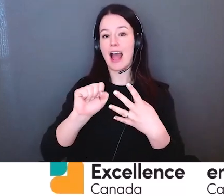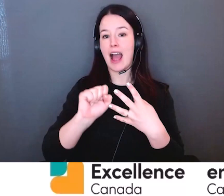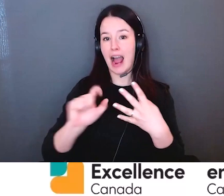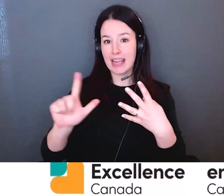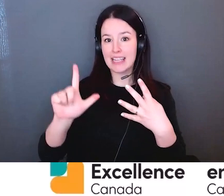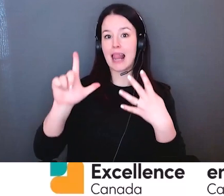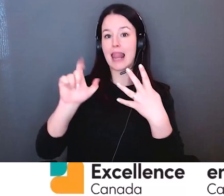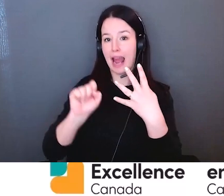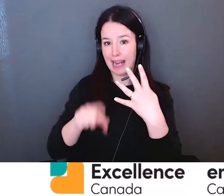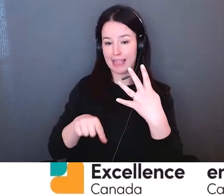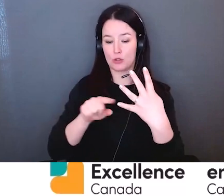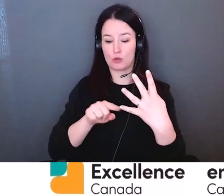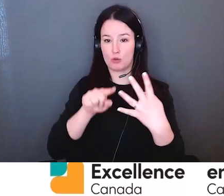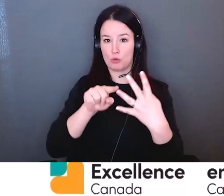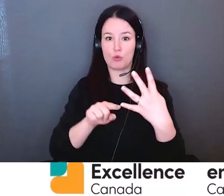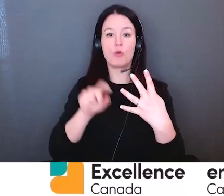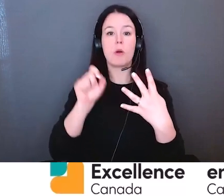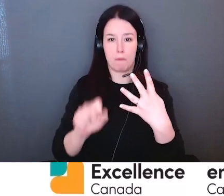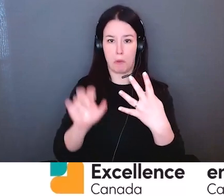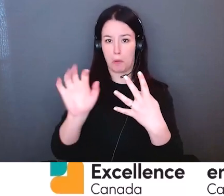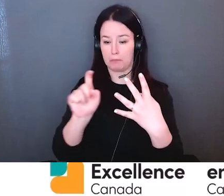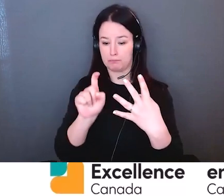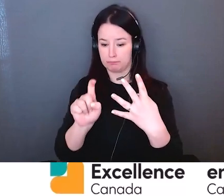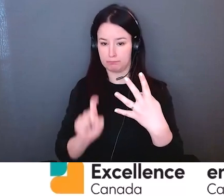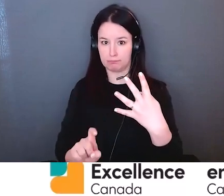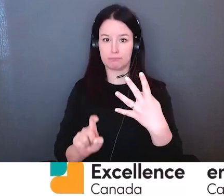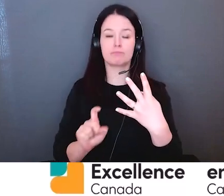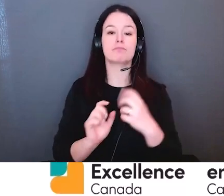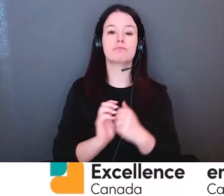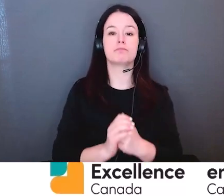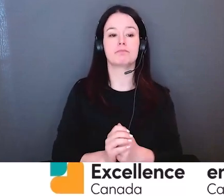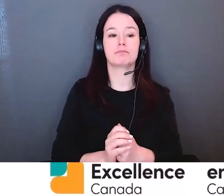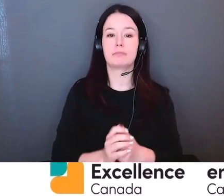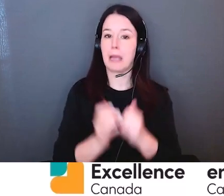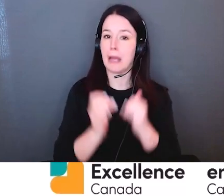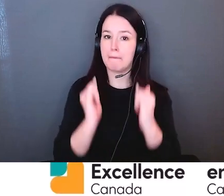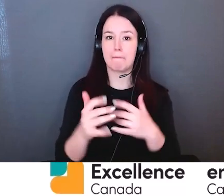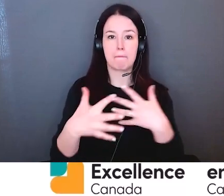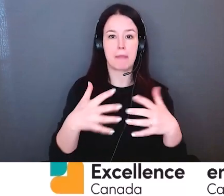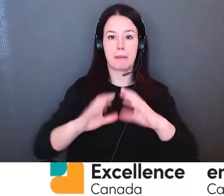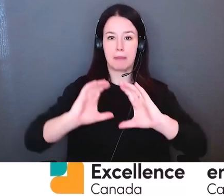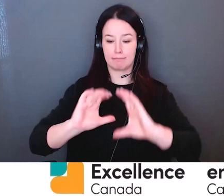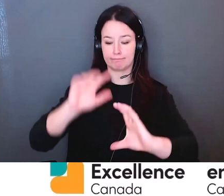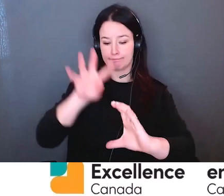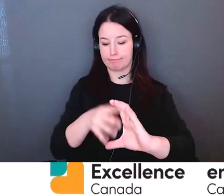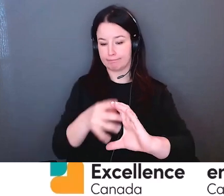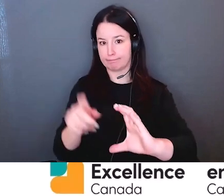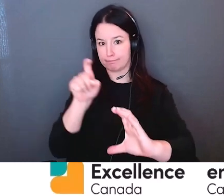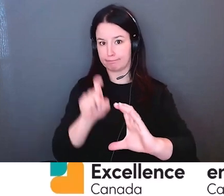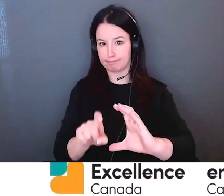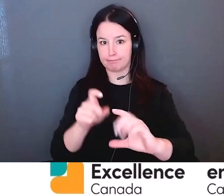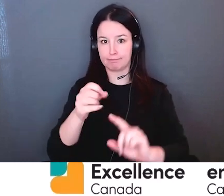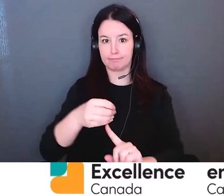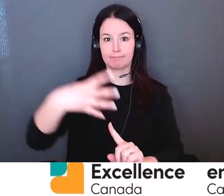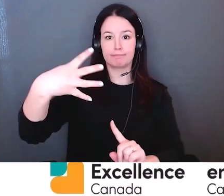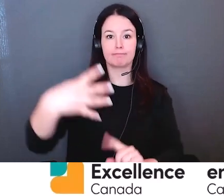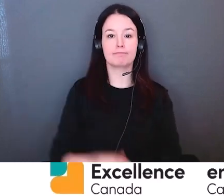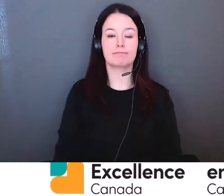virtuellement de la part de Excellence en santé Canada pour ce webinaire pour